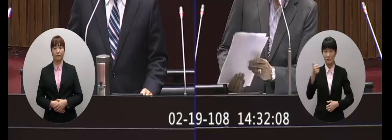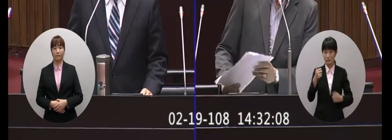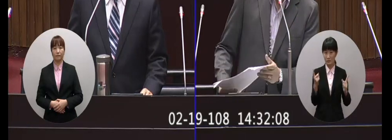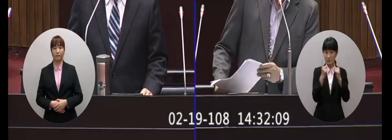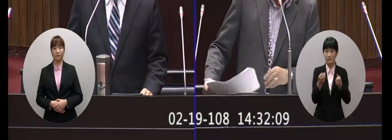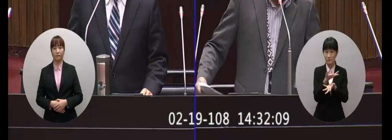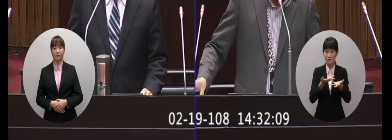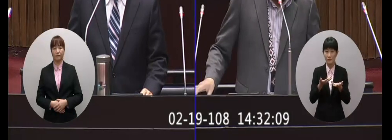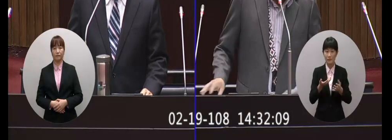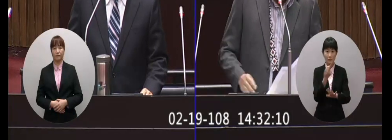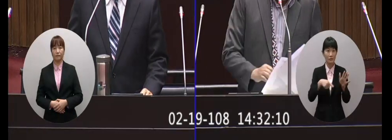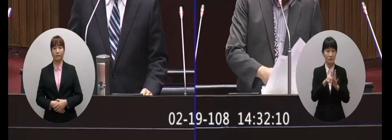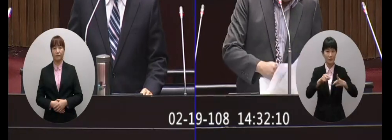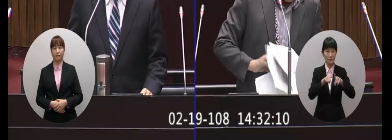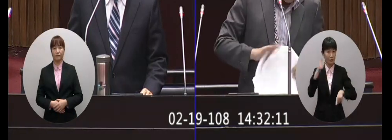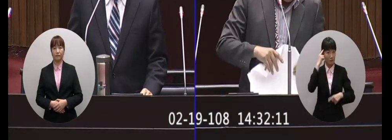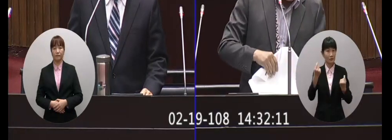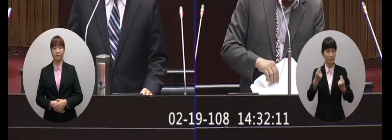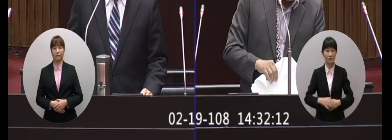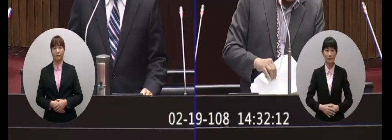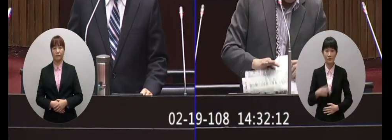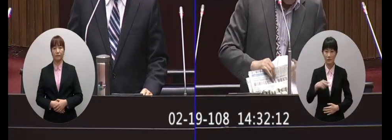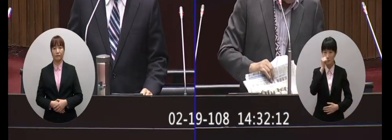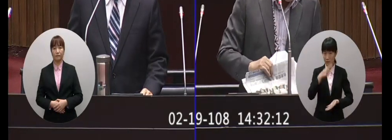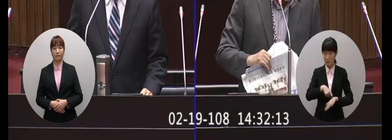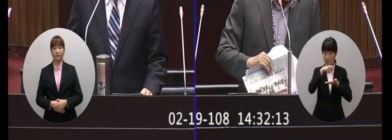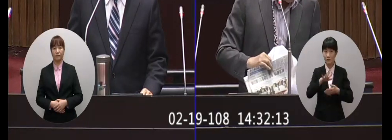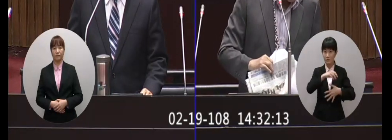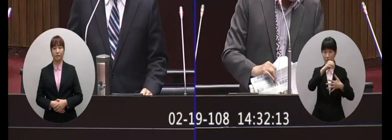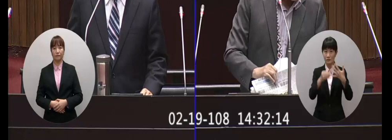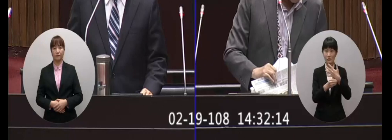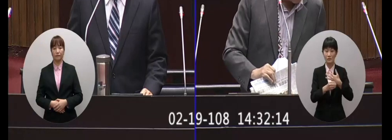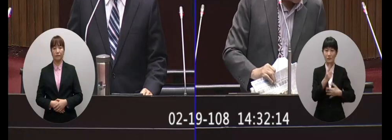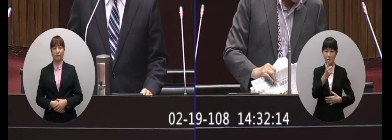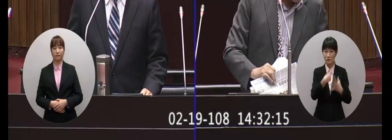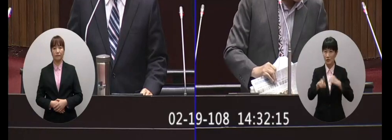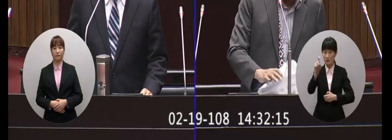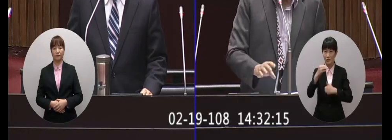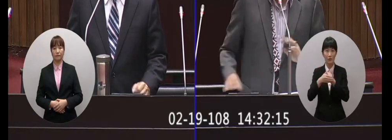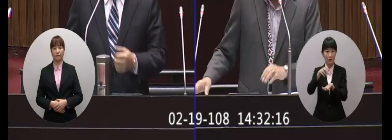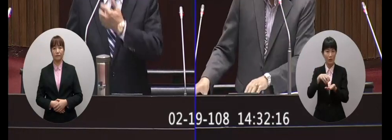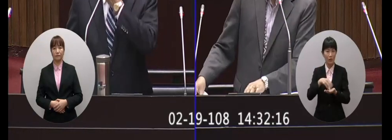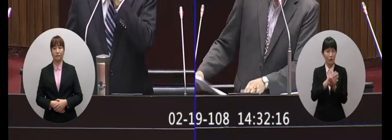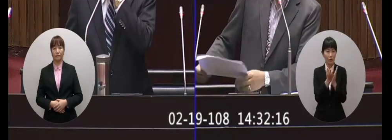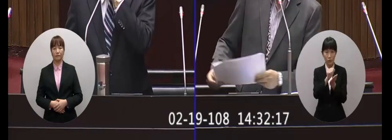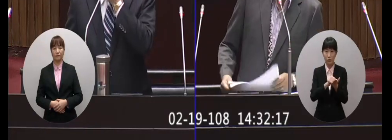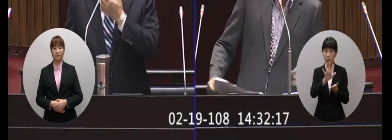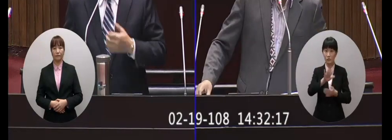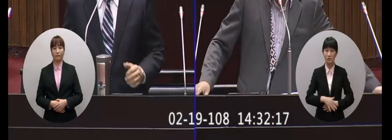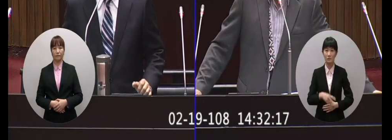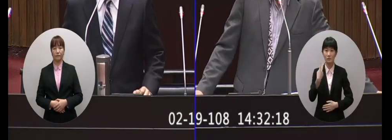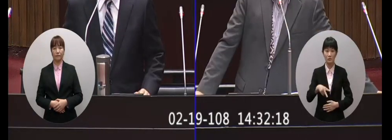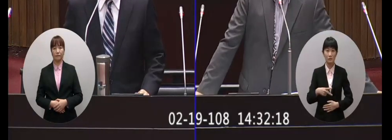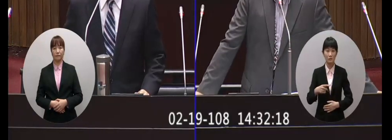和平協議那他也談了一個架構十個保證一個架構等等還有